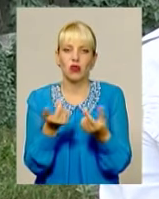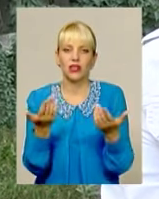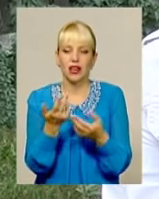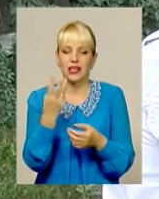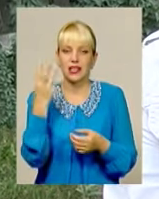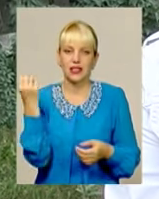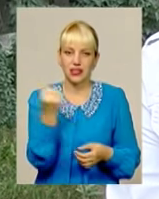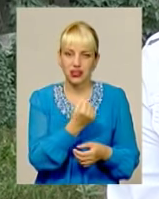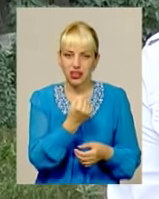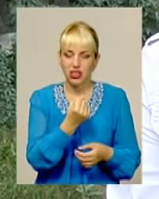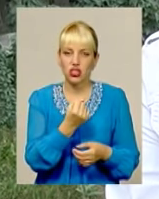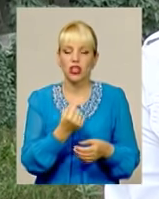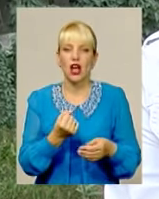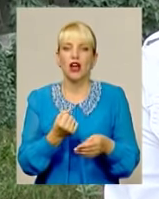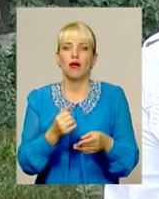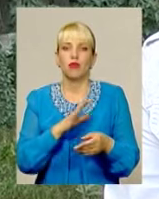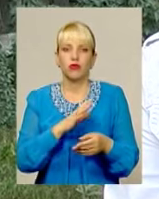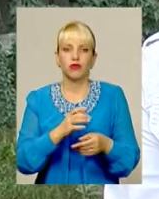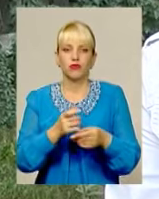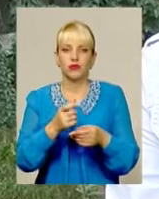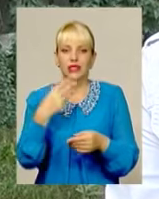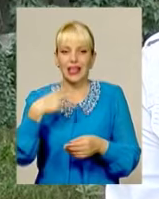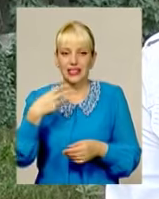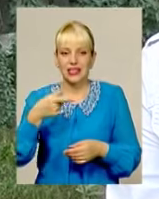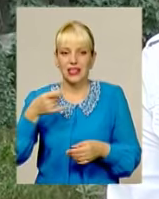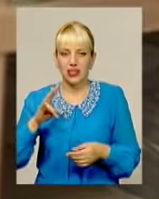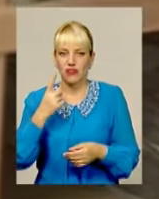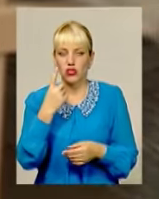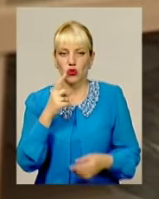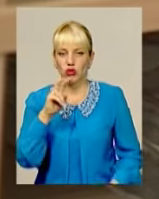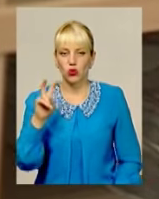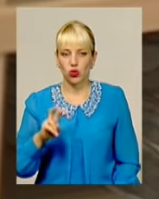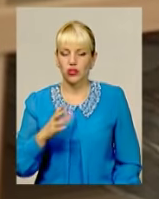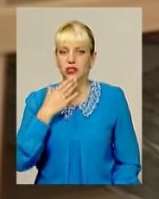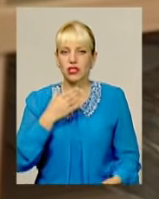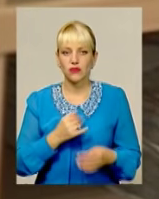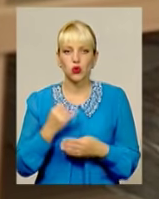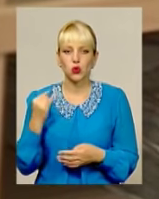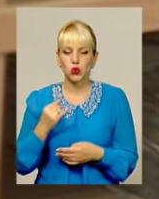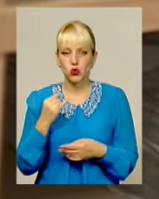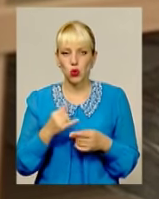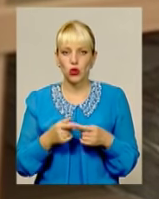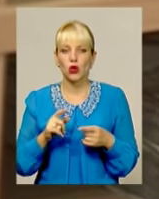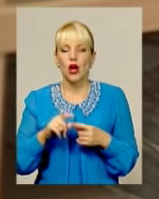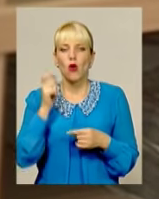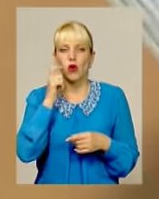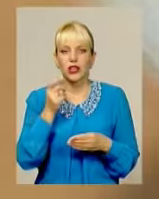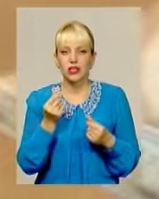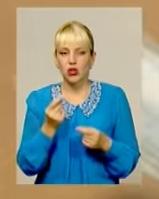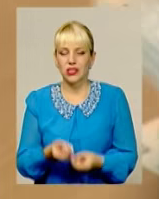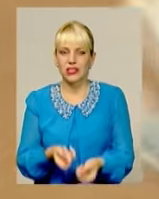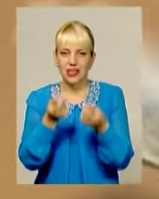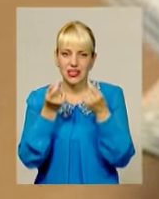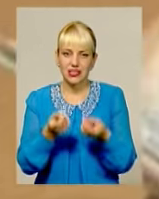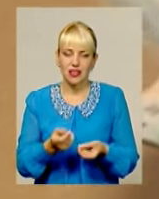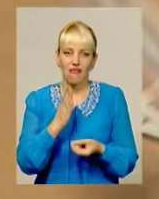тижні досягла історичного мінімуму 30 гривень за долар. За свою історію, українські гроші знецінилися у 12